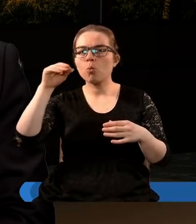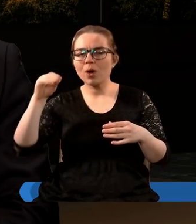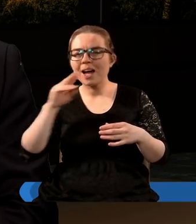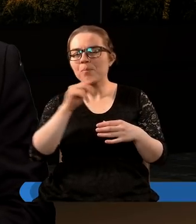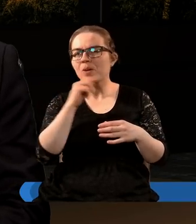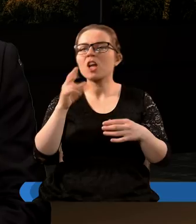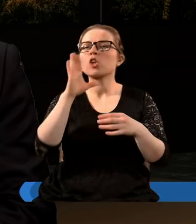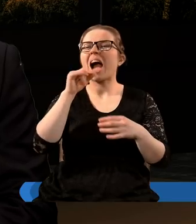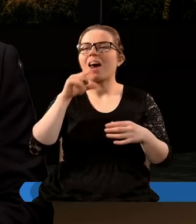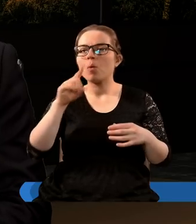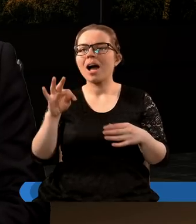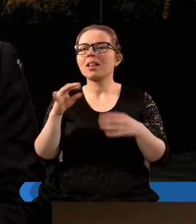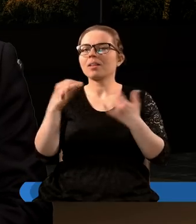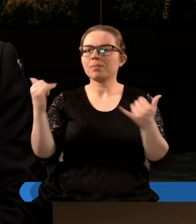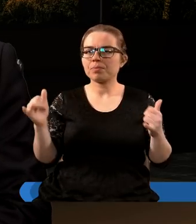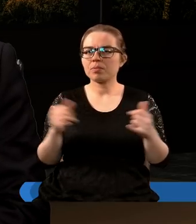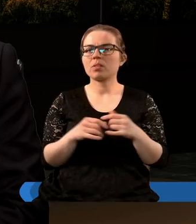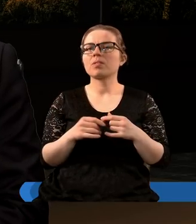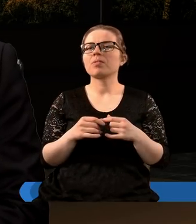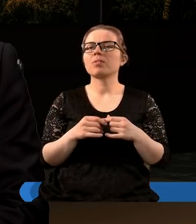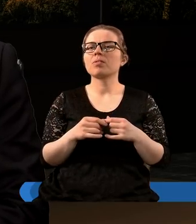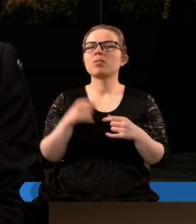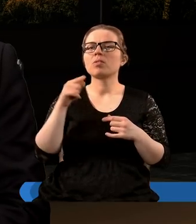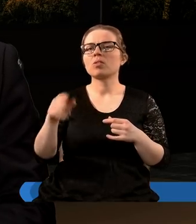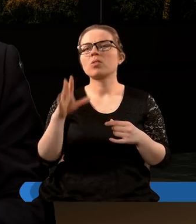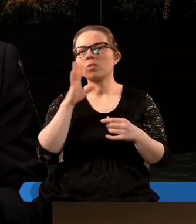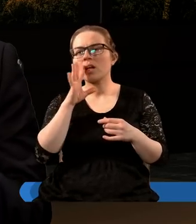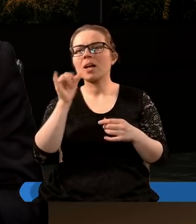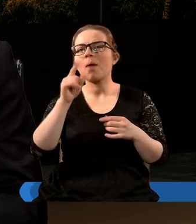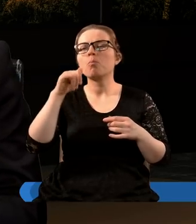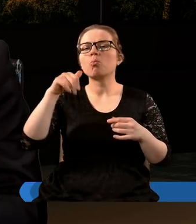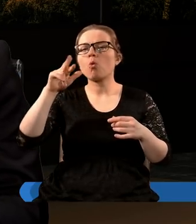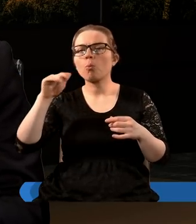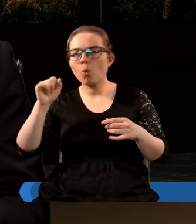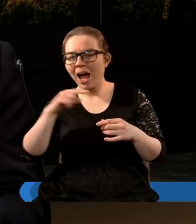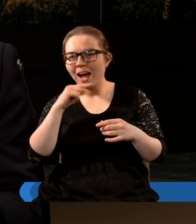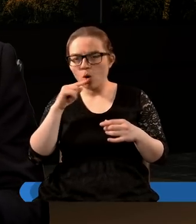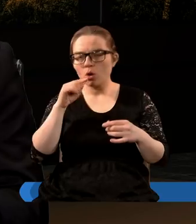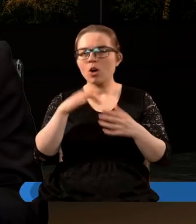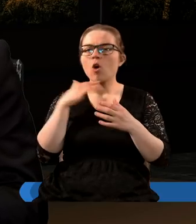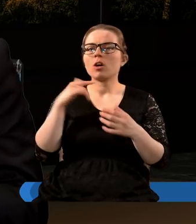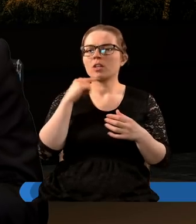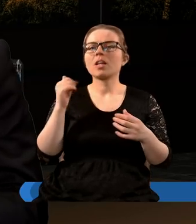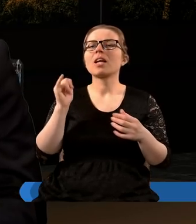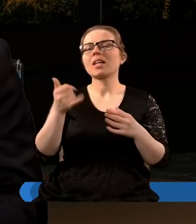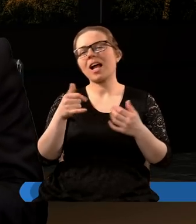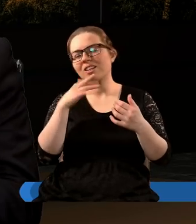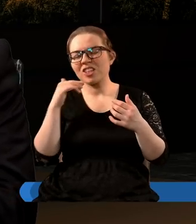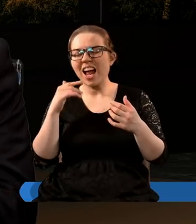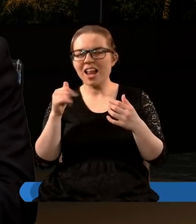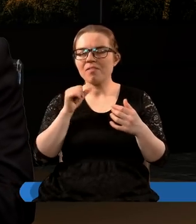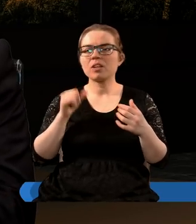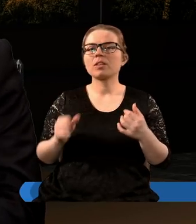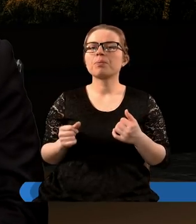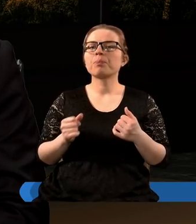Zawsze mi się ten tekst przypomina z księgi proroka Izajasza, gdzie Bóg mówi, choćby wasze grzechy były jako purpura, staną się białe jak śnieg, czy